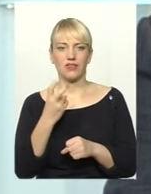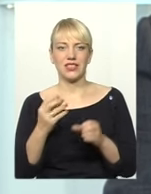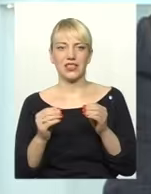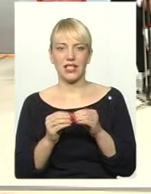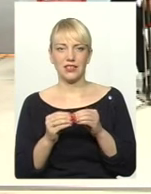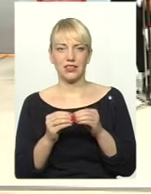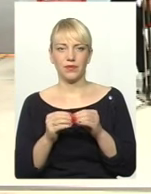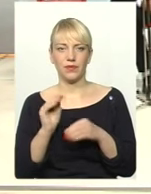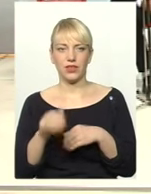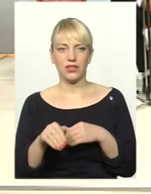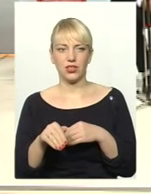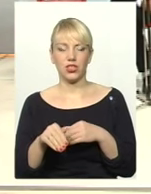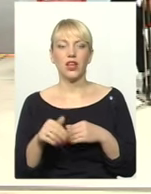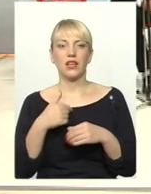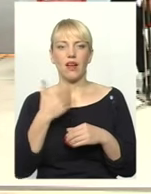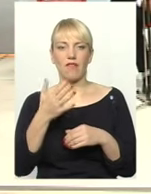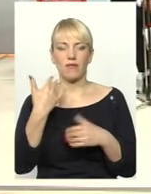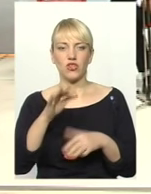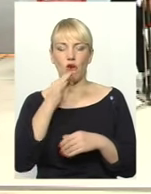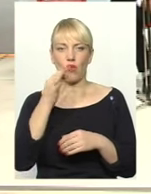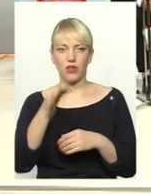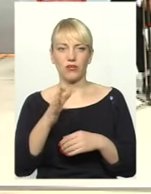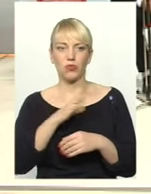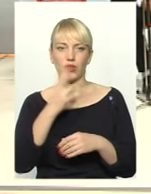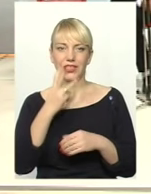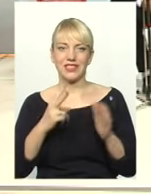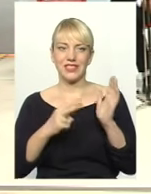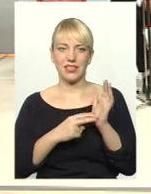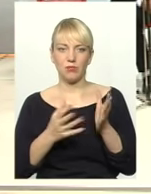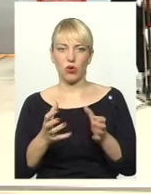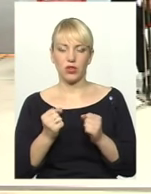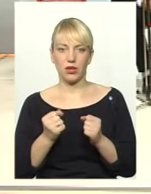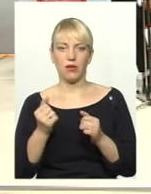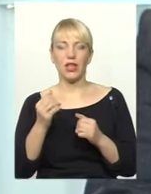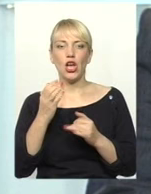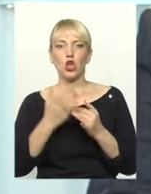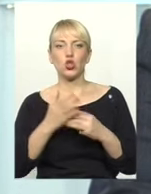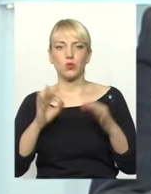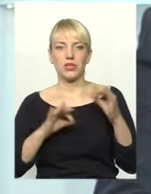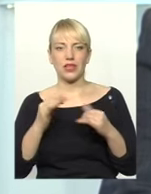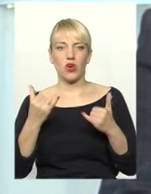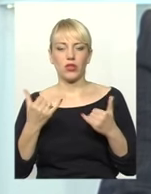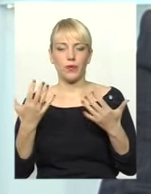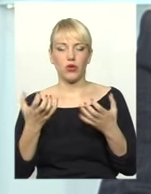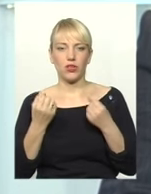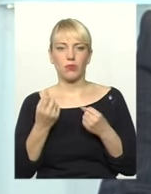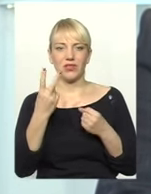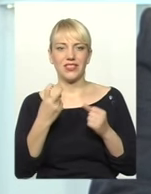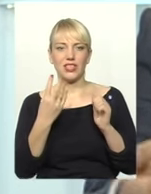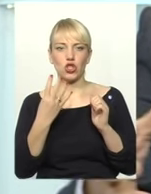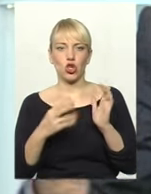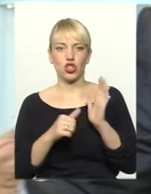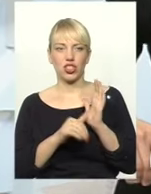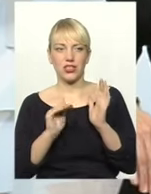тисяч. Я вже вам говорив, було 37 одержали субсидію, а сьогодні одержують 246 тисяч.